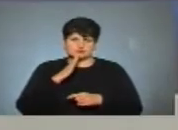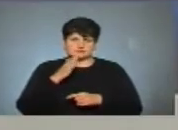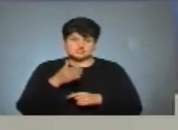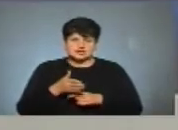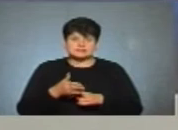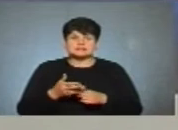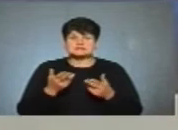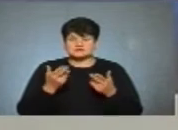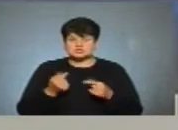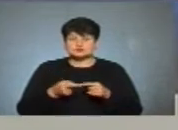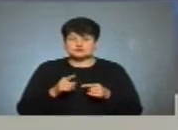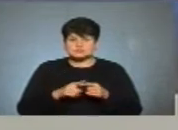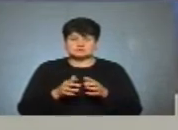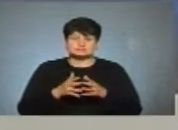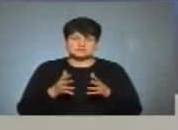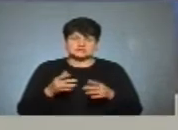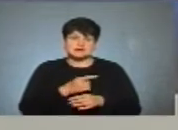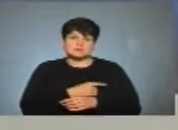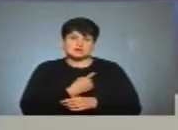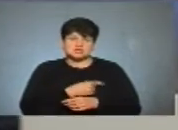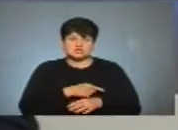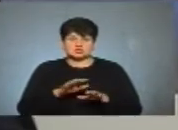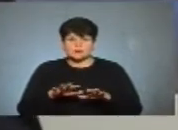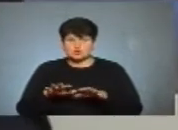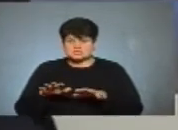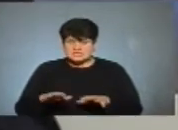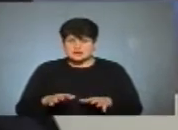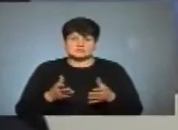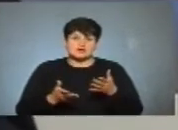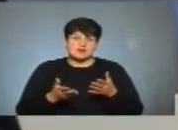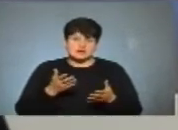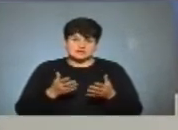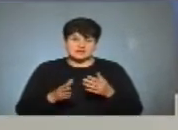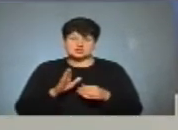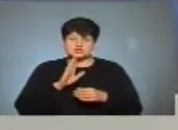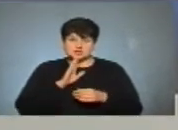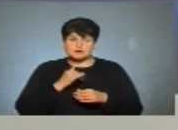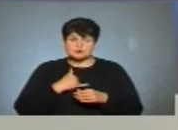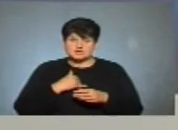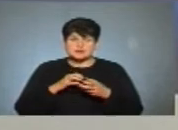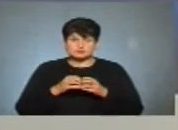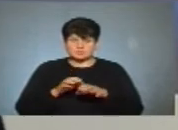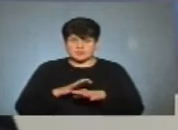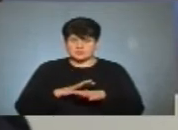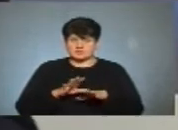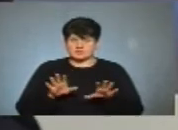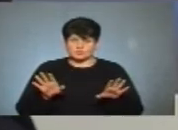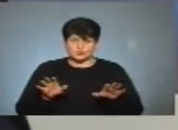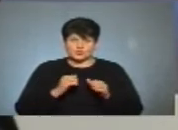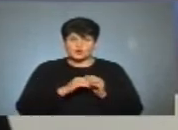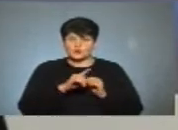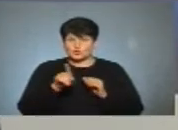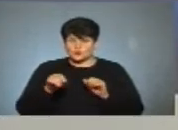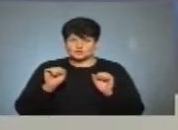Звичайно, що це в основному якісь медичні посади, але з жінками в нас проблеми не було. Я думаю, що кожен,